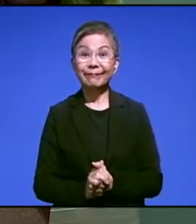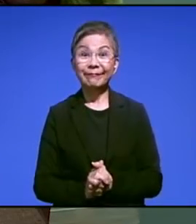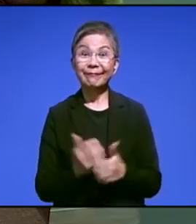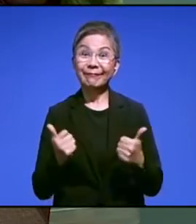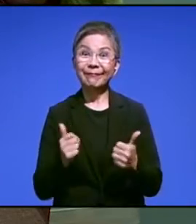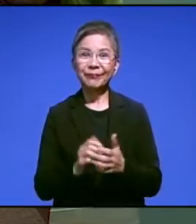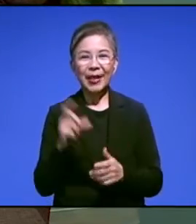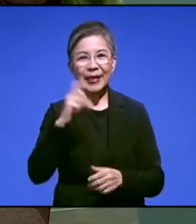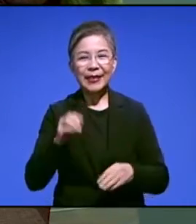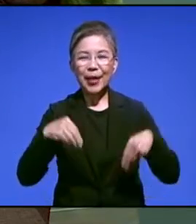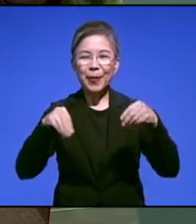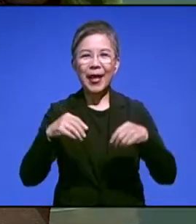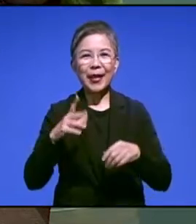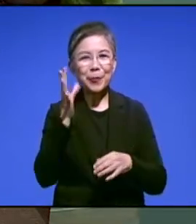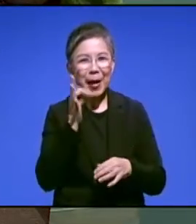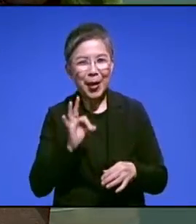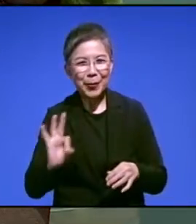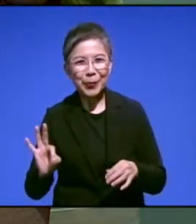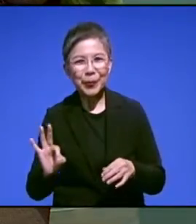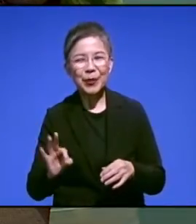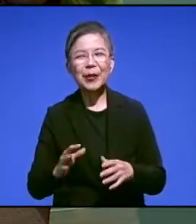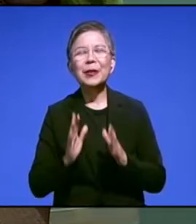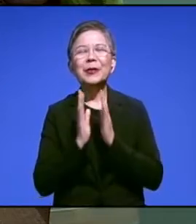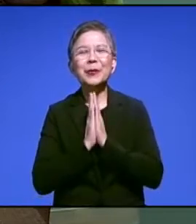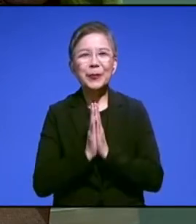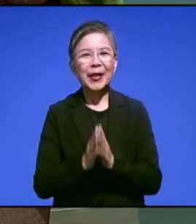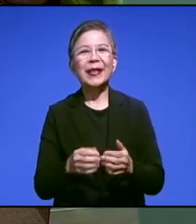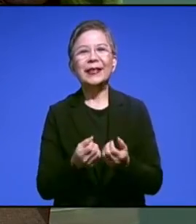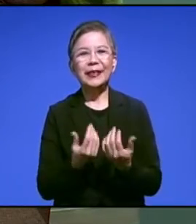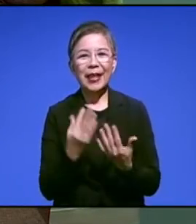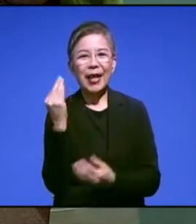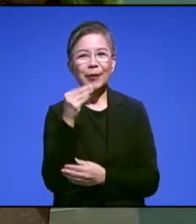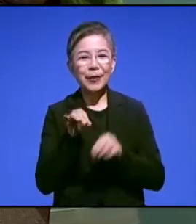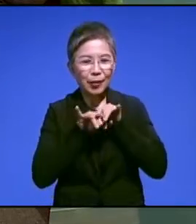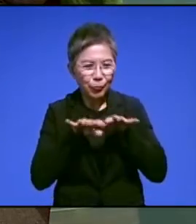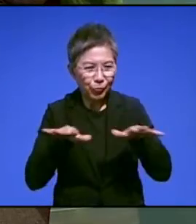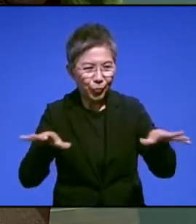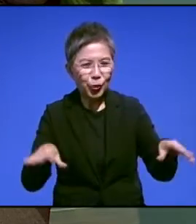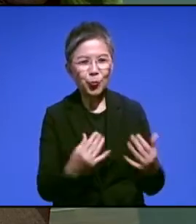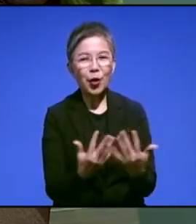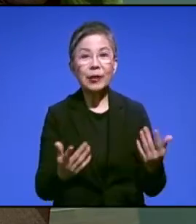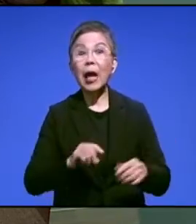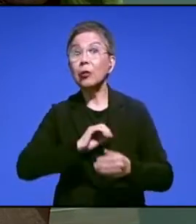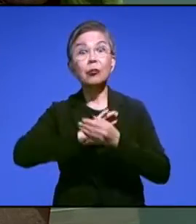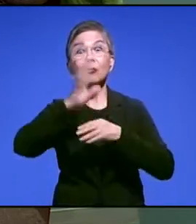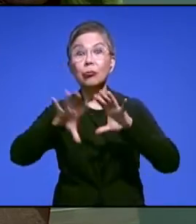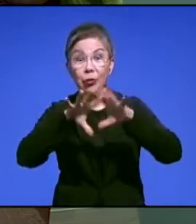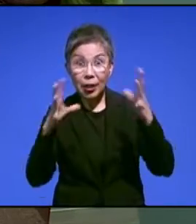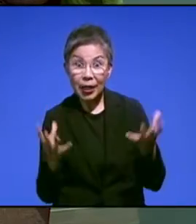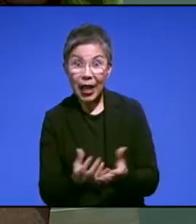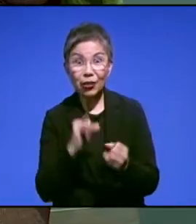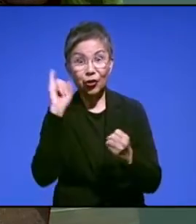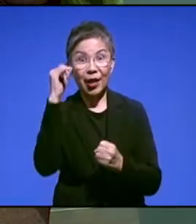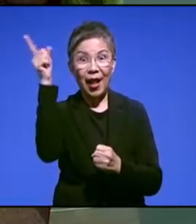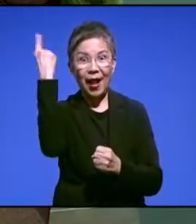Cara perayaan yang berbeda ini diharapkan mampu mengenalkan Jakarta ke seluruh lapisan masyarakat, bahkan dunia internasional. Dan cara ini